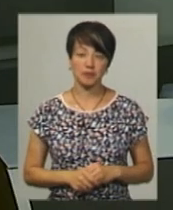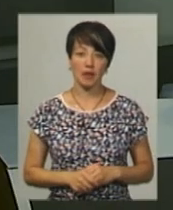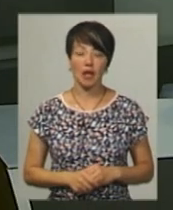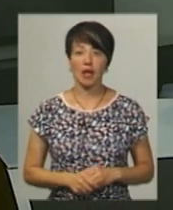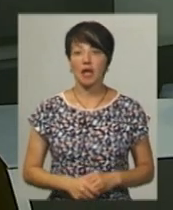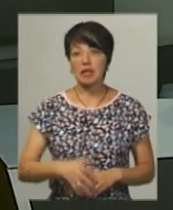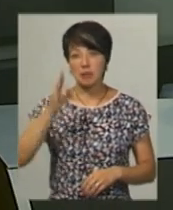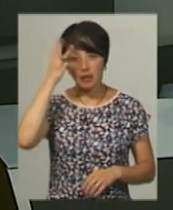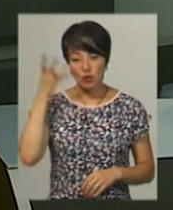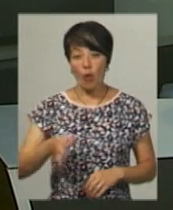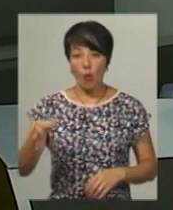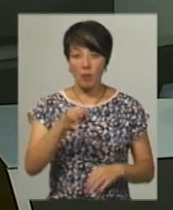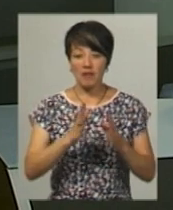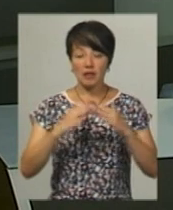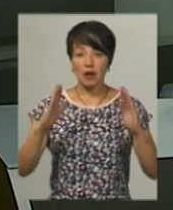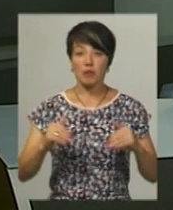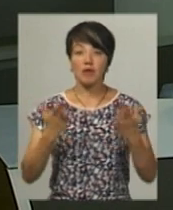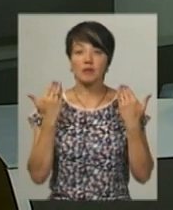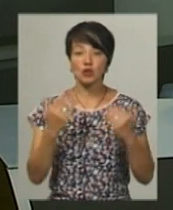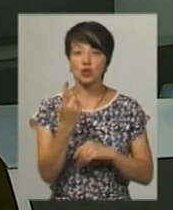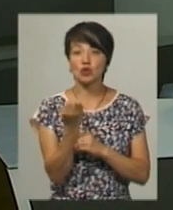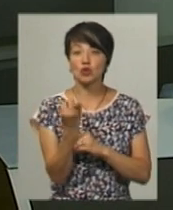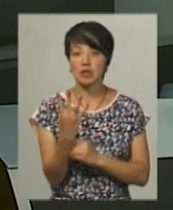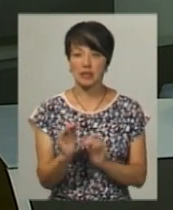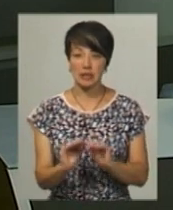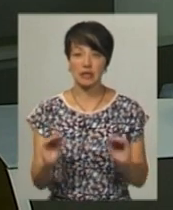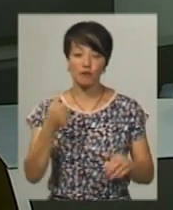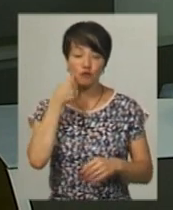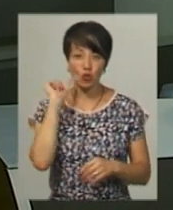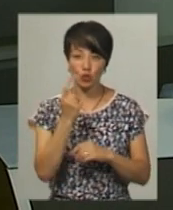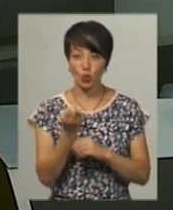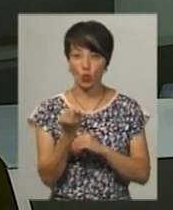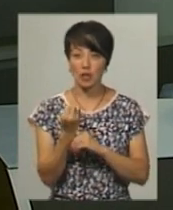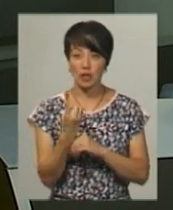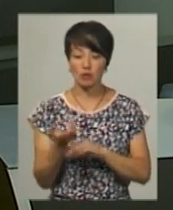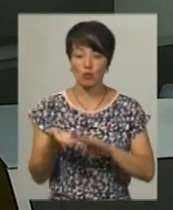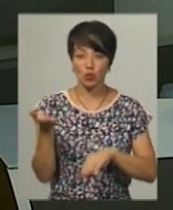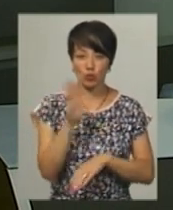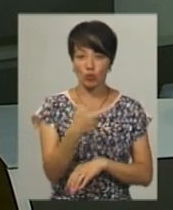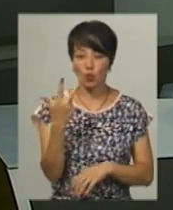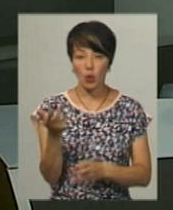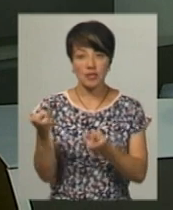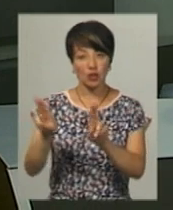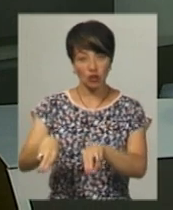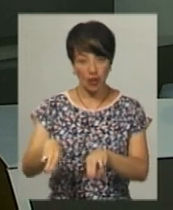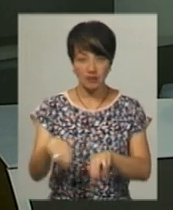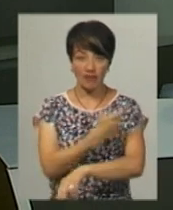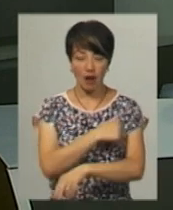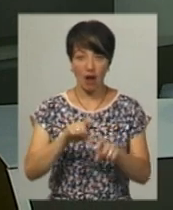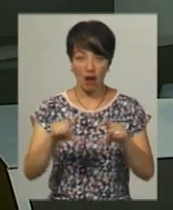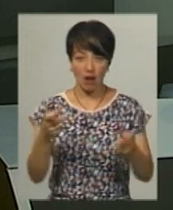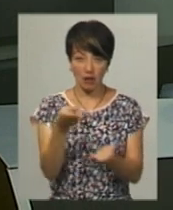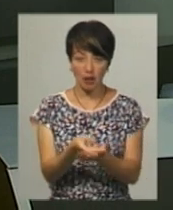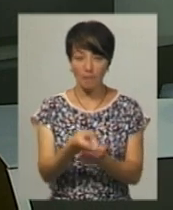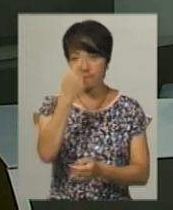Нагадаю, з Хмельницької області в таборі «Салют» відпочивало 114 дітей. Вчора 111 поїхали додому. Троє залишаються у Березанській лікарні.